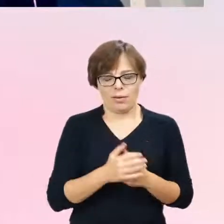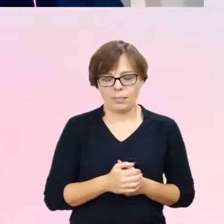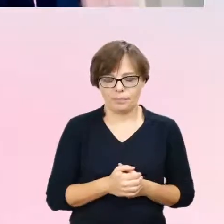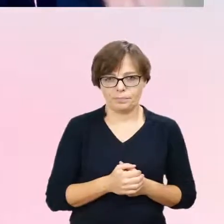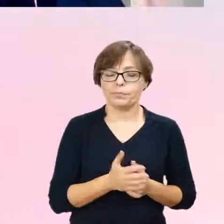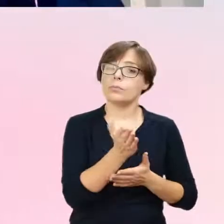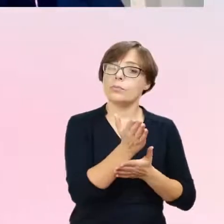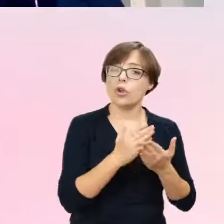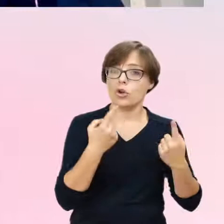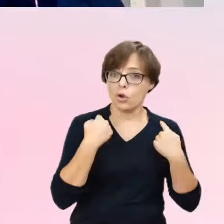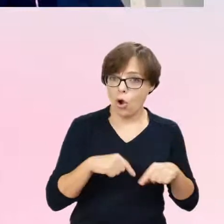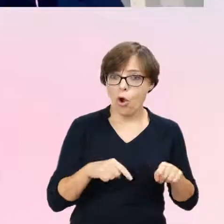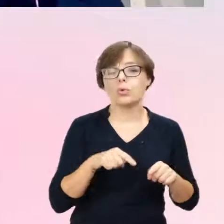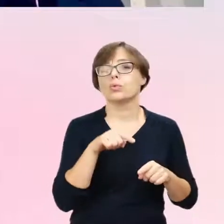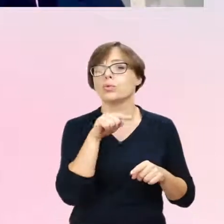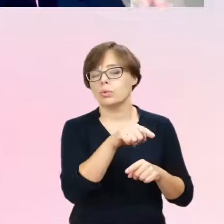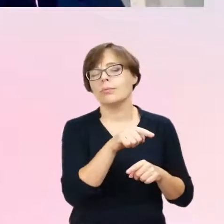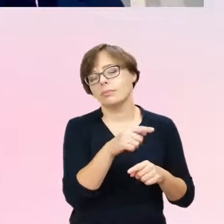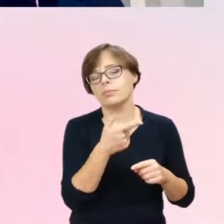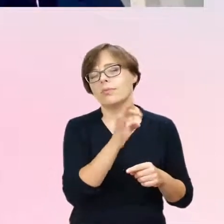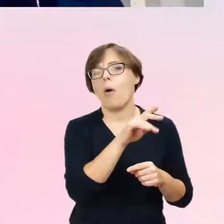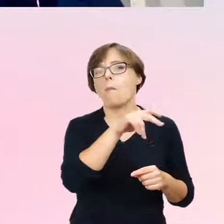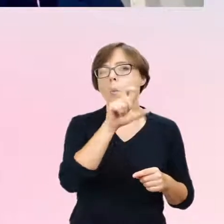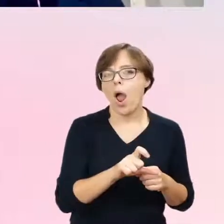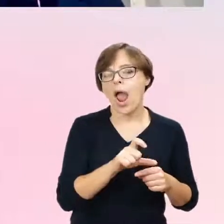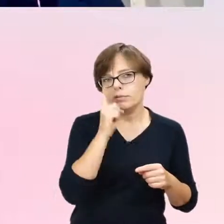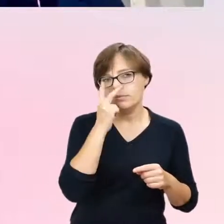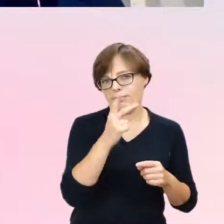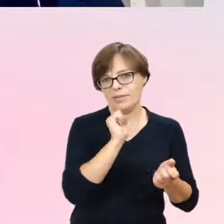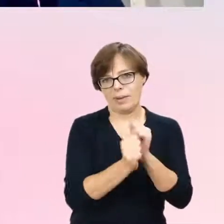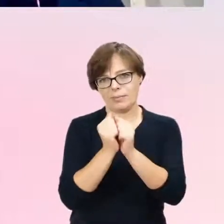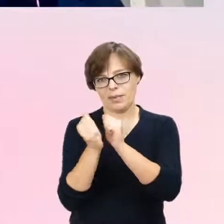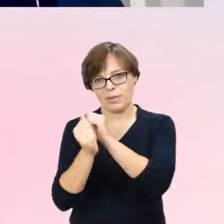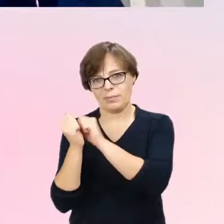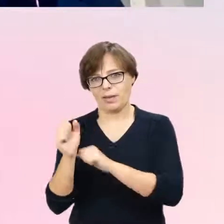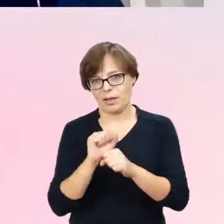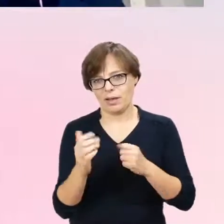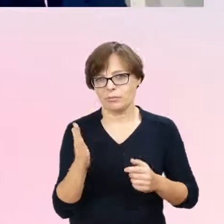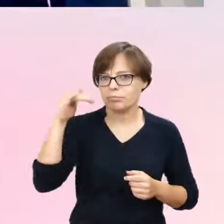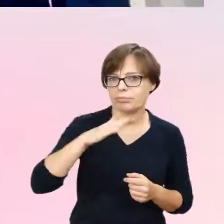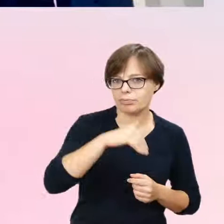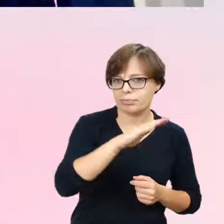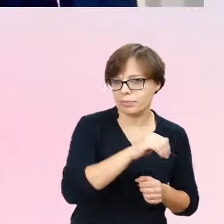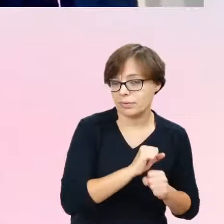są osoby, u których ta płeć fluktuuje i ich przeżywanie płci. I na przykład miewałam takich